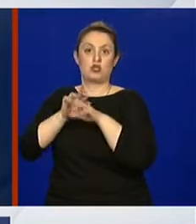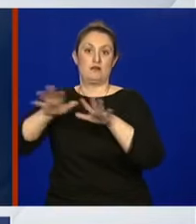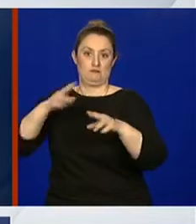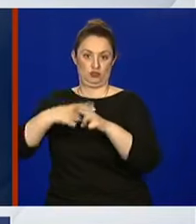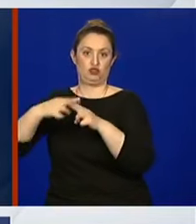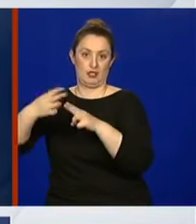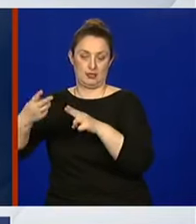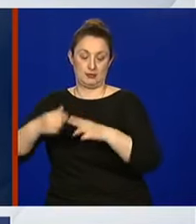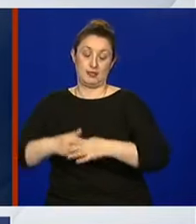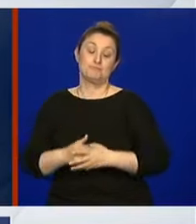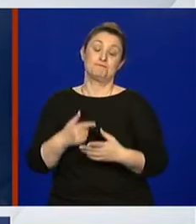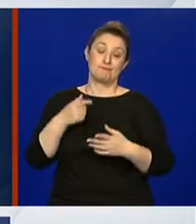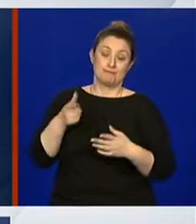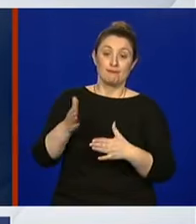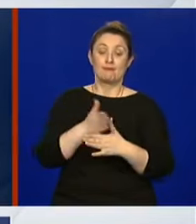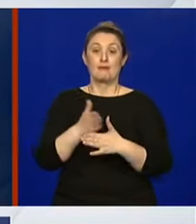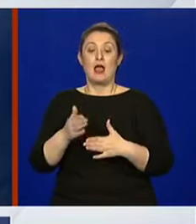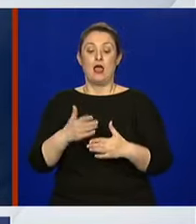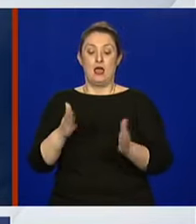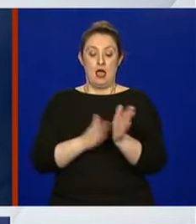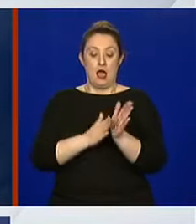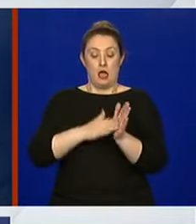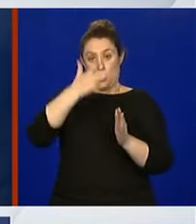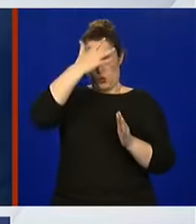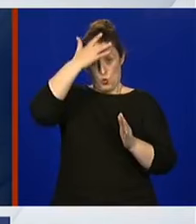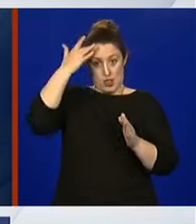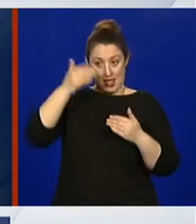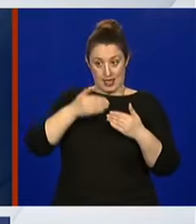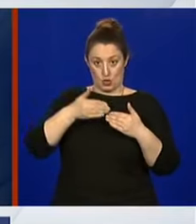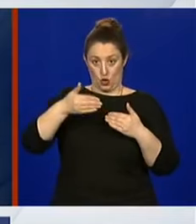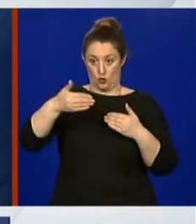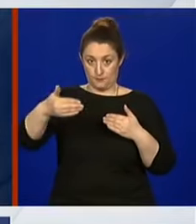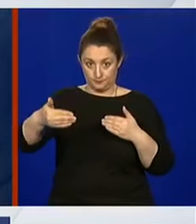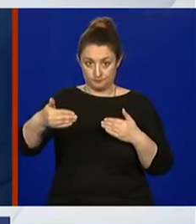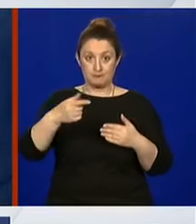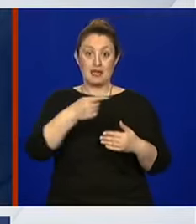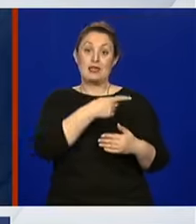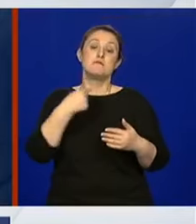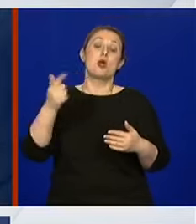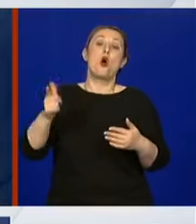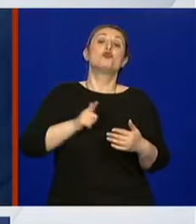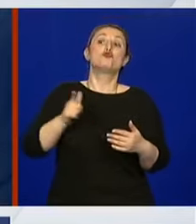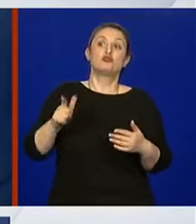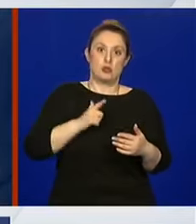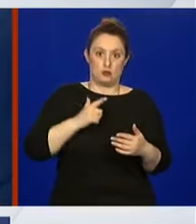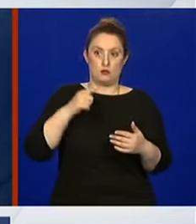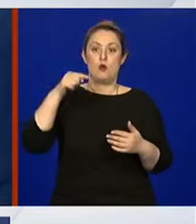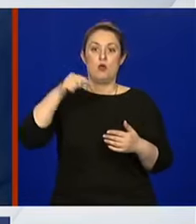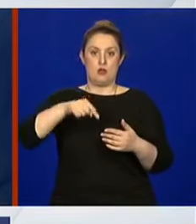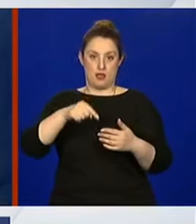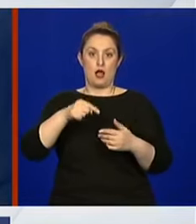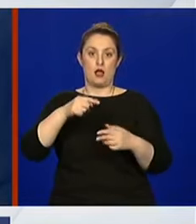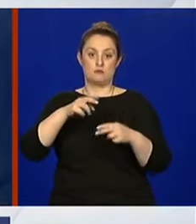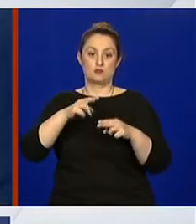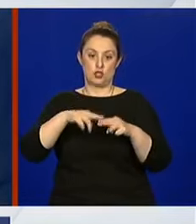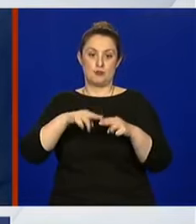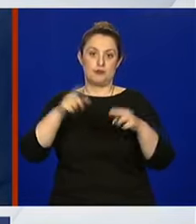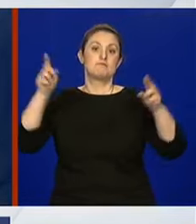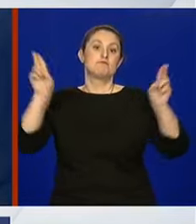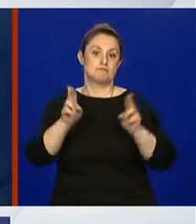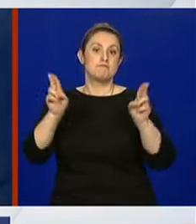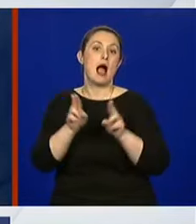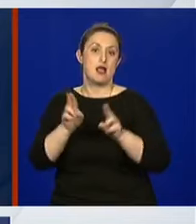Ako se nakon ljetne pauze gdje mi epidemiolozi očekujemo da će biti manje